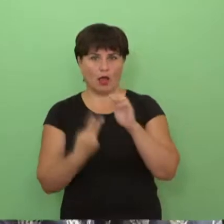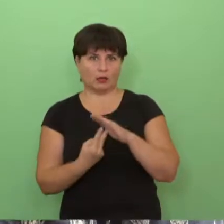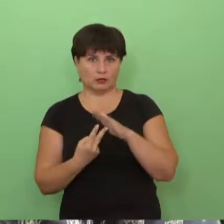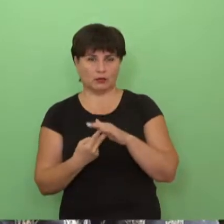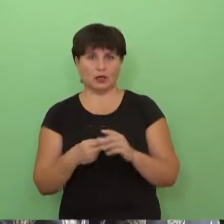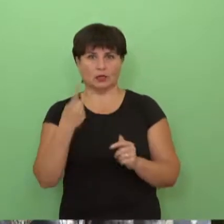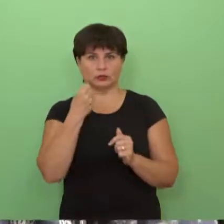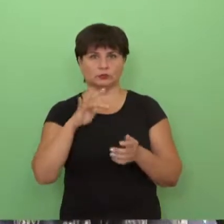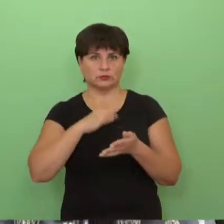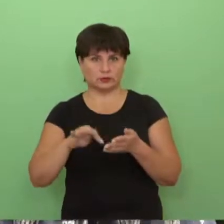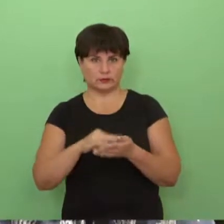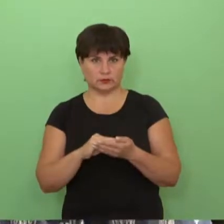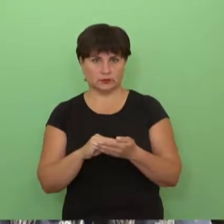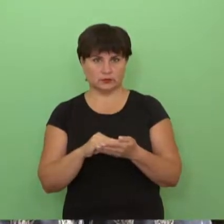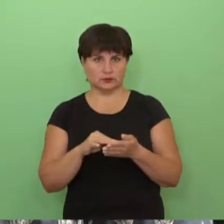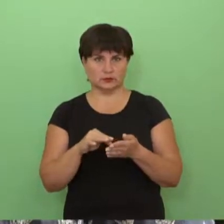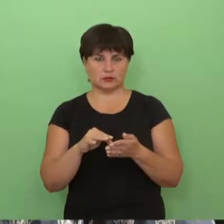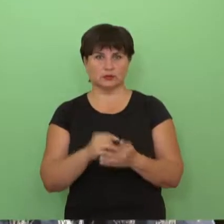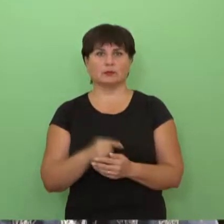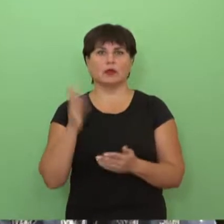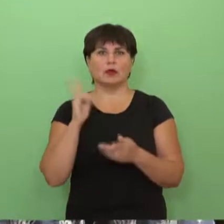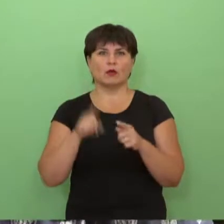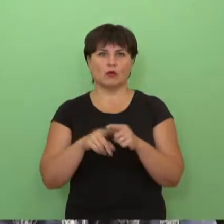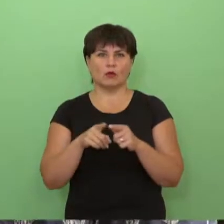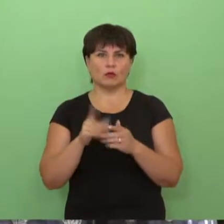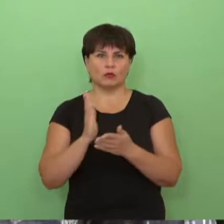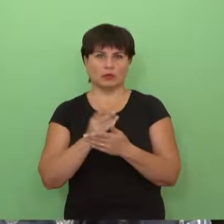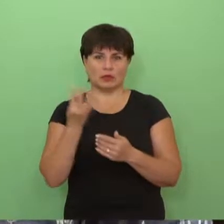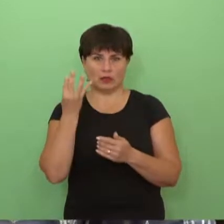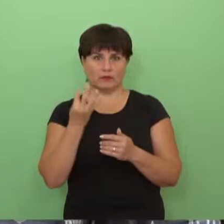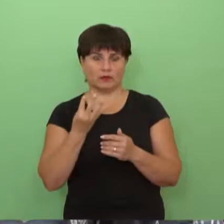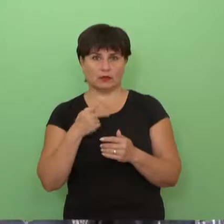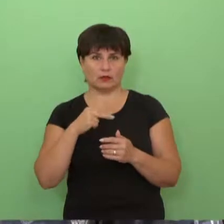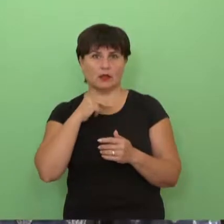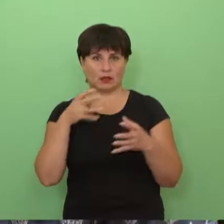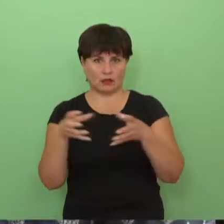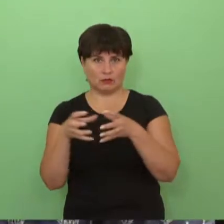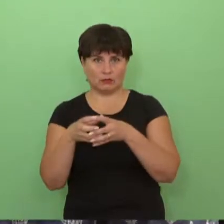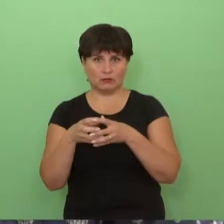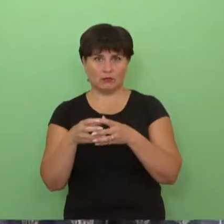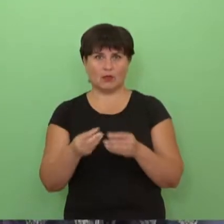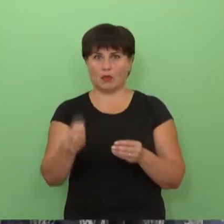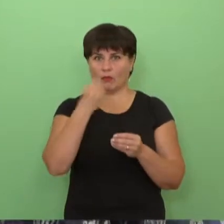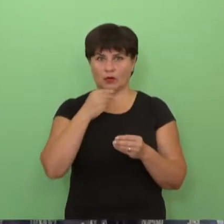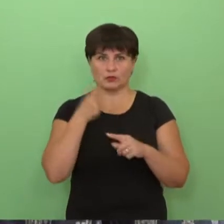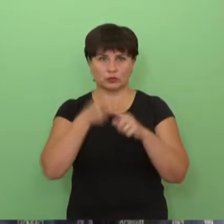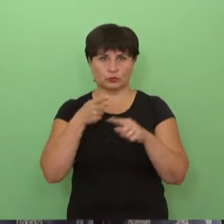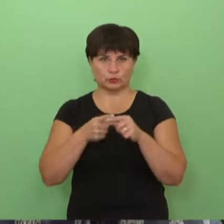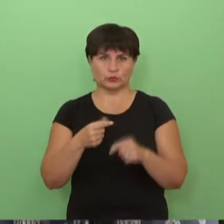na ir matom, didžiausias tarpas tai yra jau pašarinių grūdų, ketvirta klasė tai yra 35,